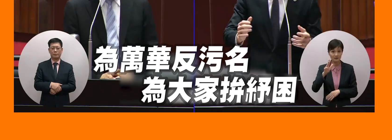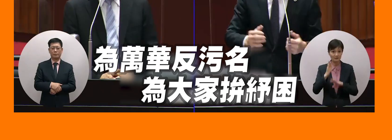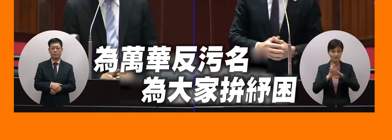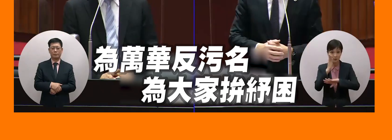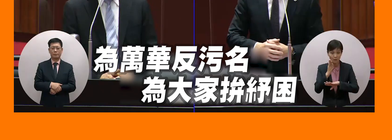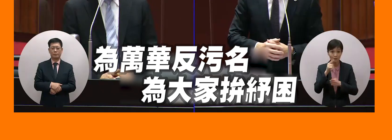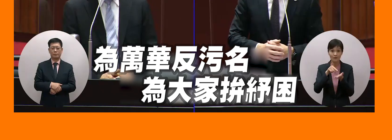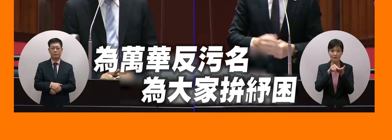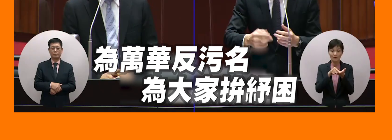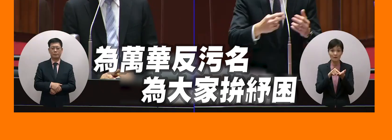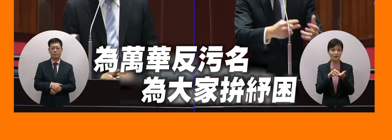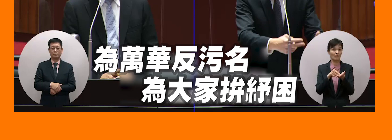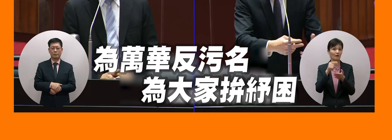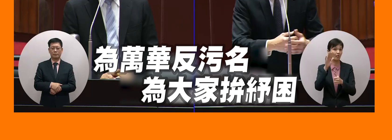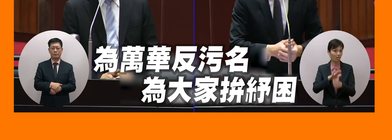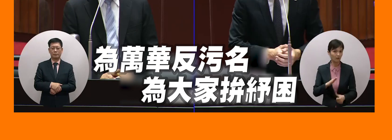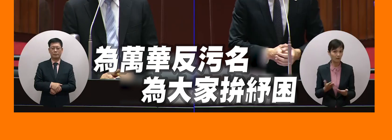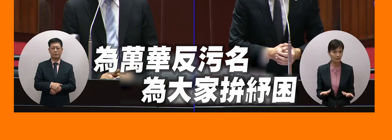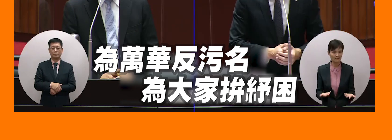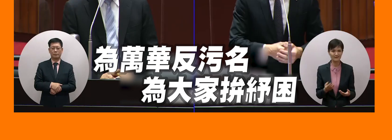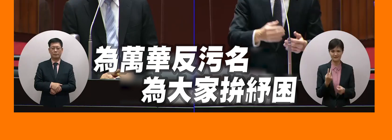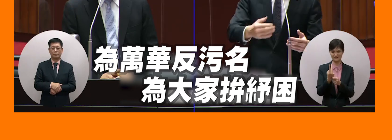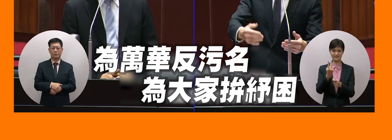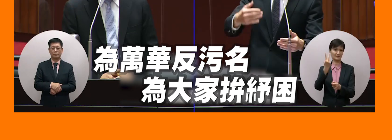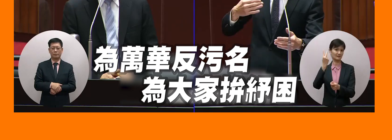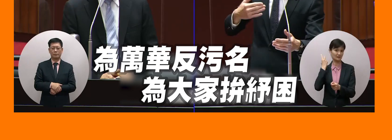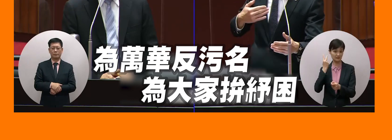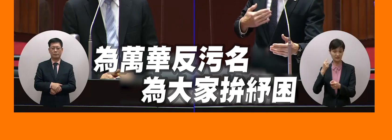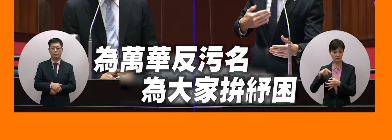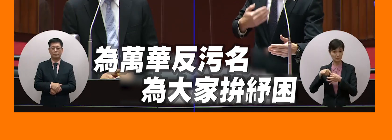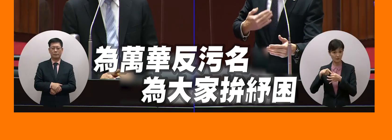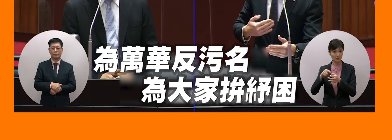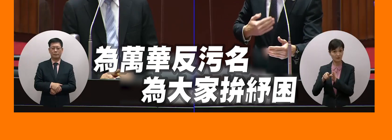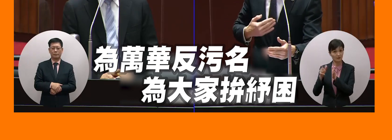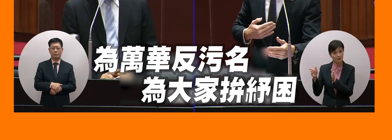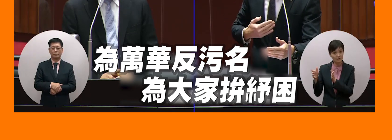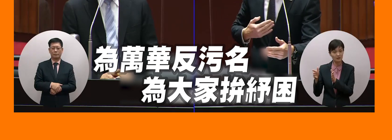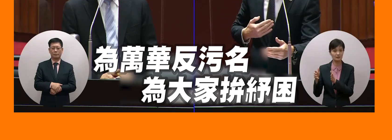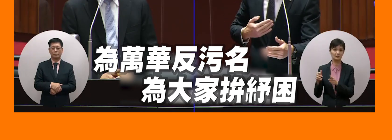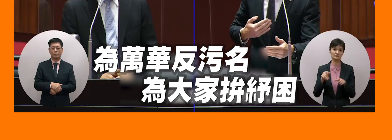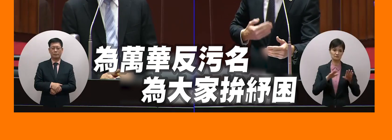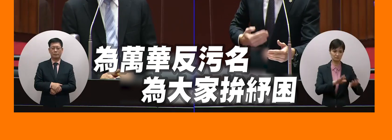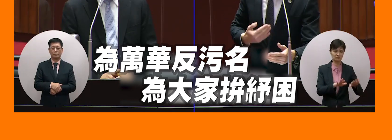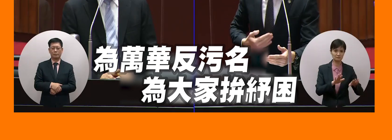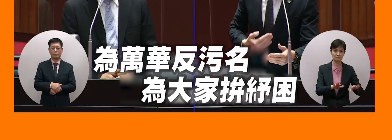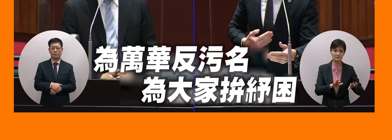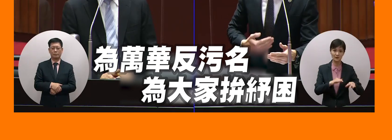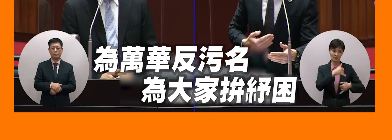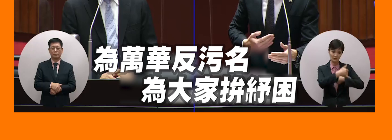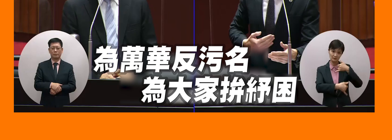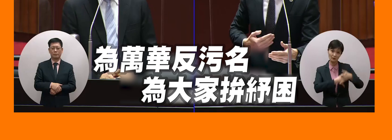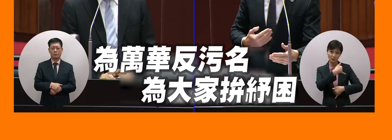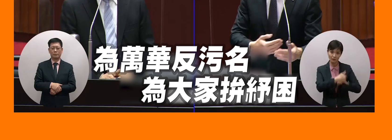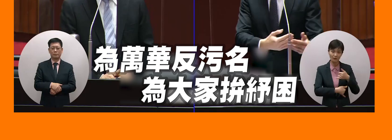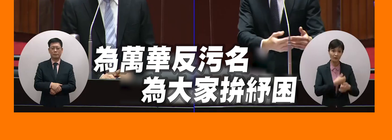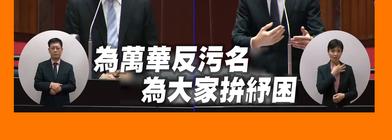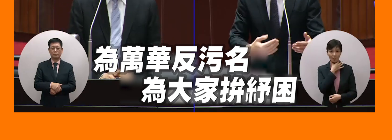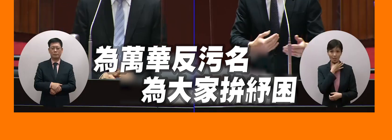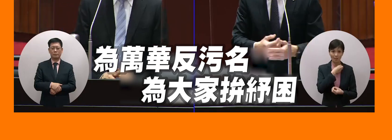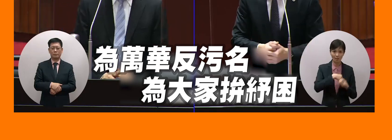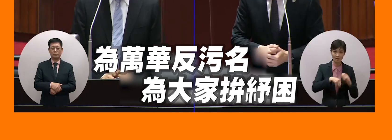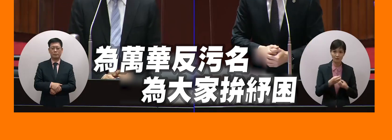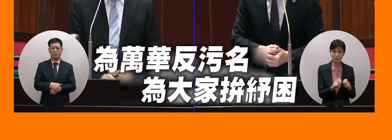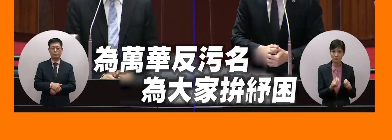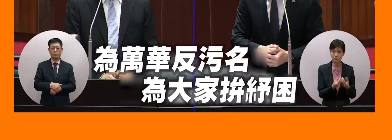問題大家現在都在討論因為那是兩年前的修正你現在是你看我現在的生活會過不過這兩